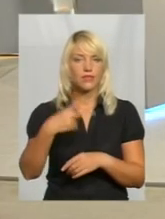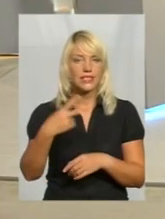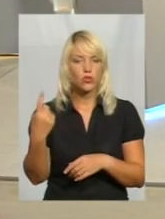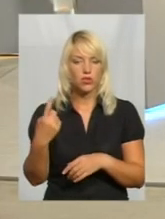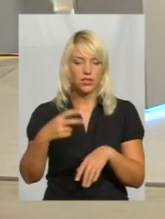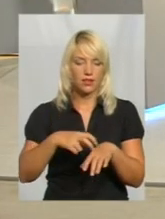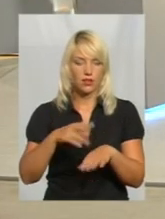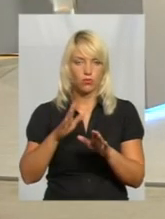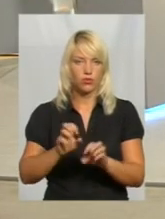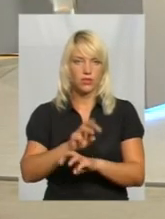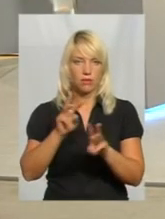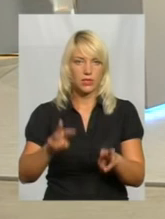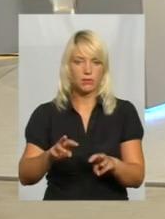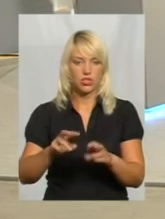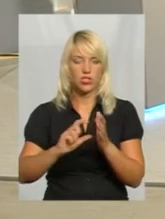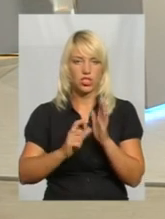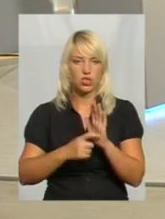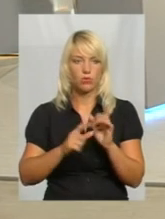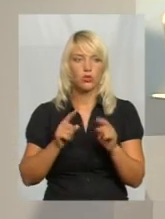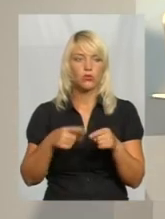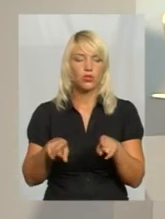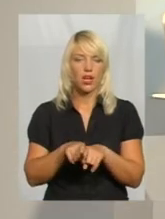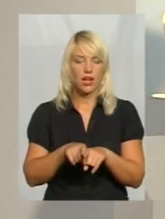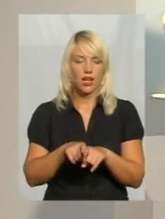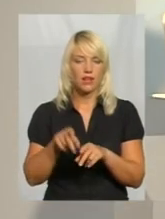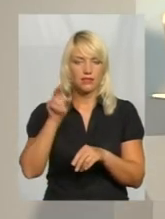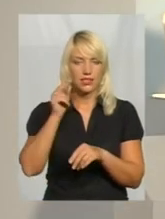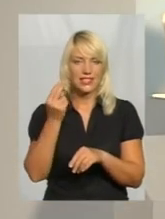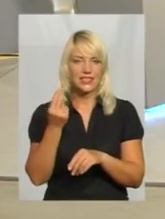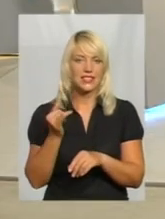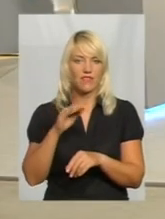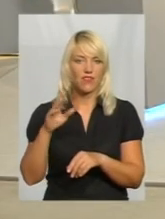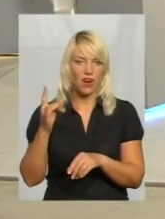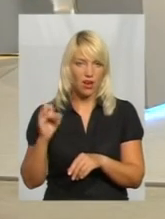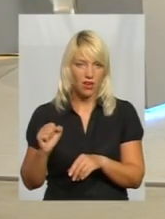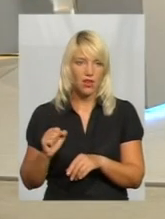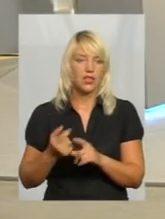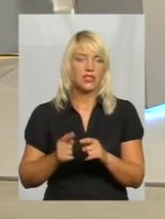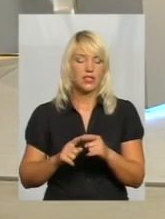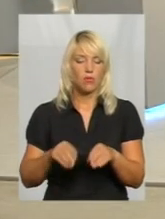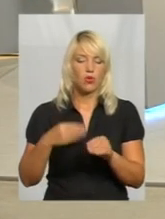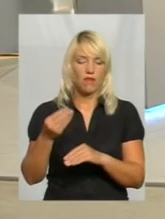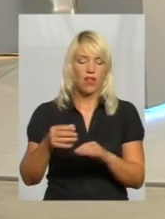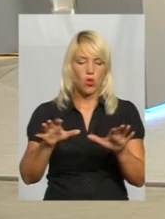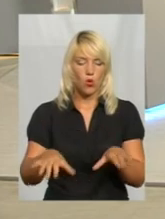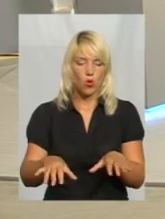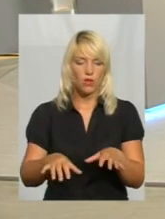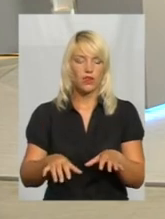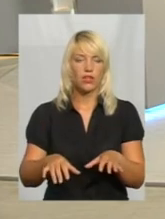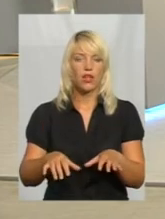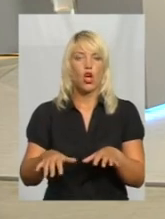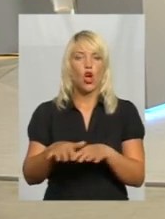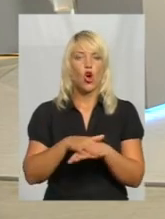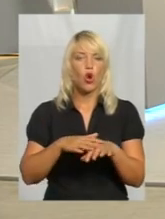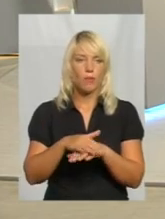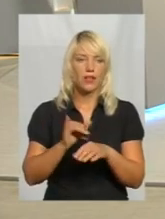лікар буде забезпечений житлом? Чому така цифра? Це подавали голови громад і голови